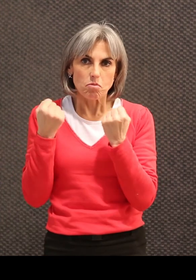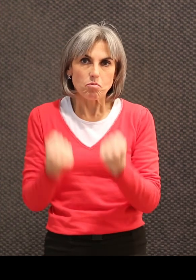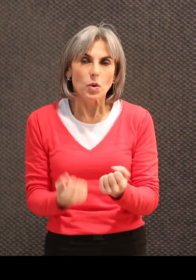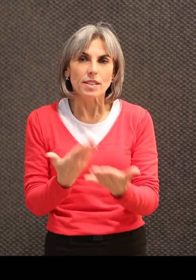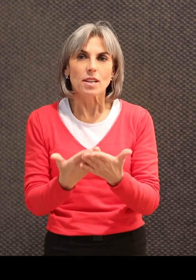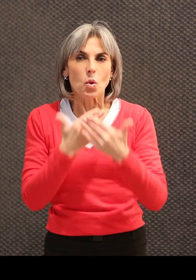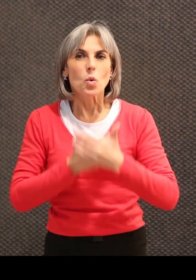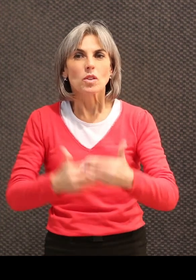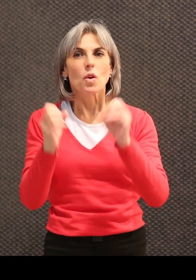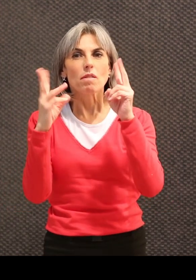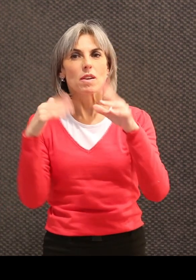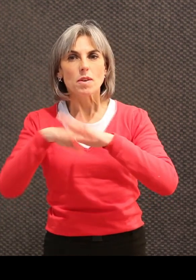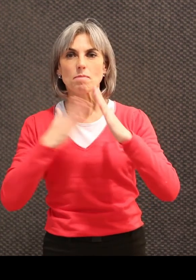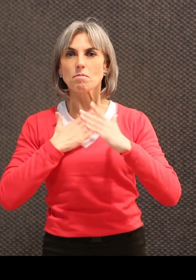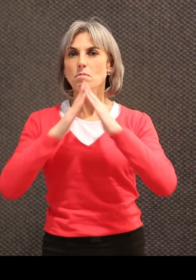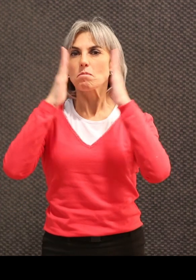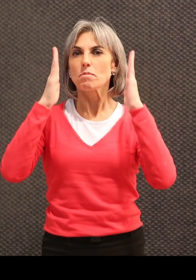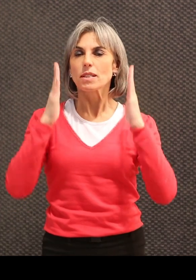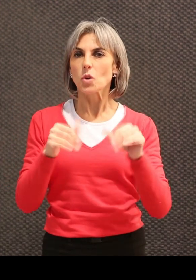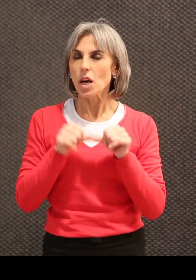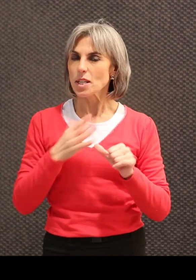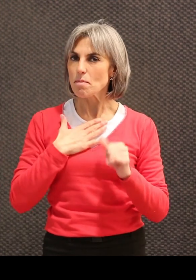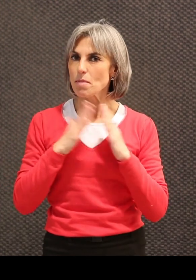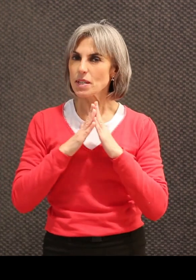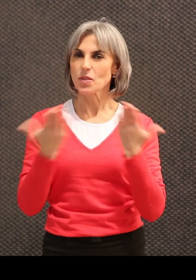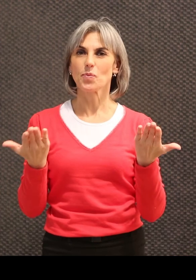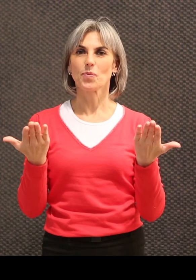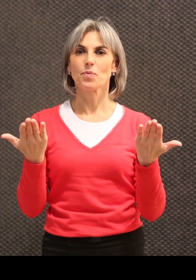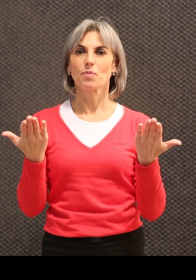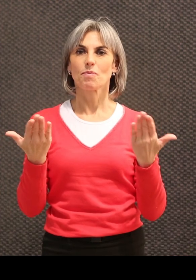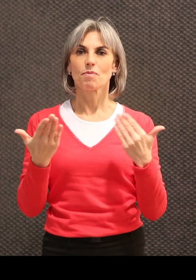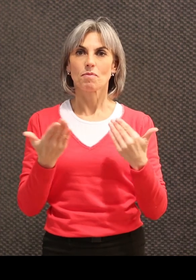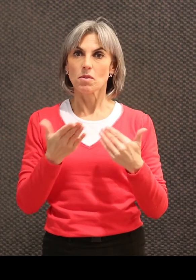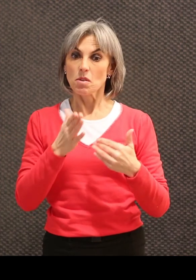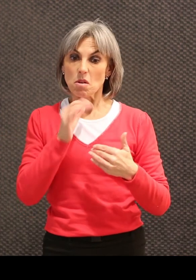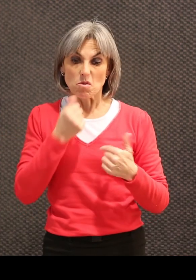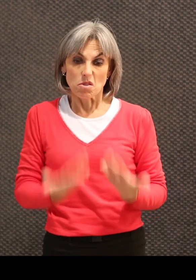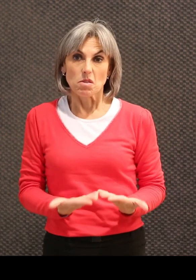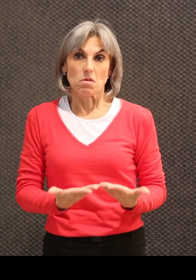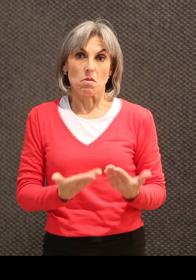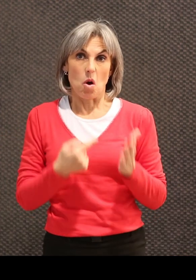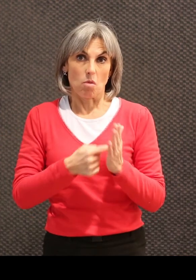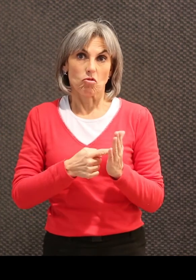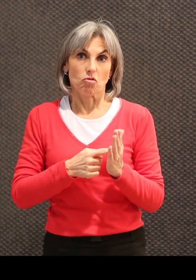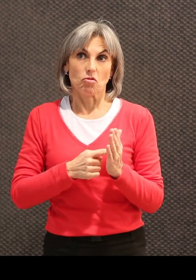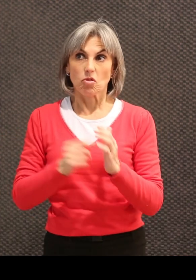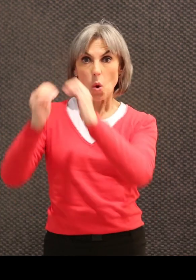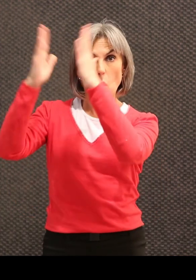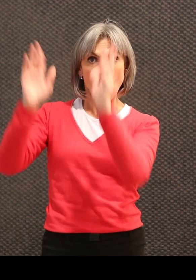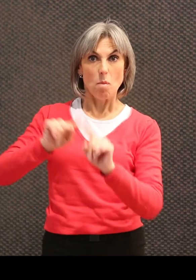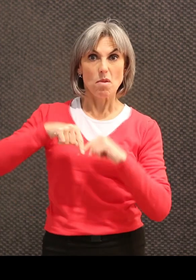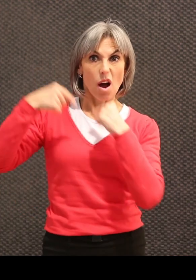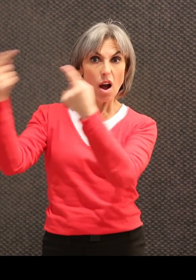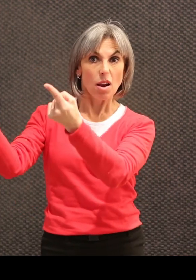à continuer, à me permettre de rester chez moi. Parce que si ce n'était pas le cas, je serais obligée d'aller dans un